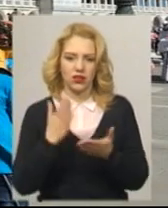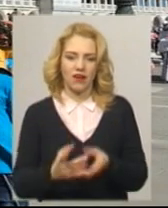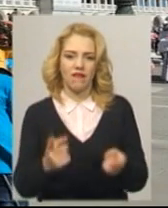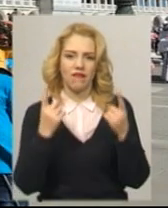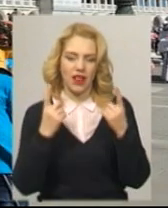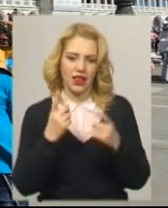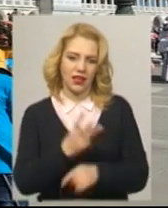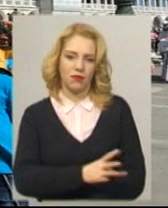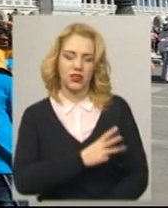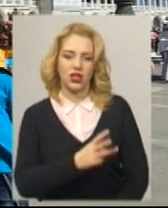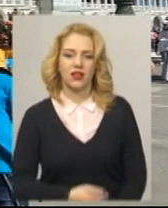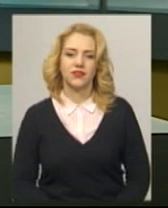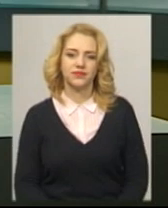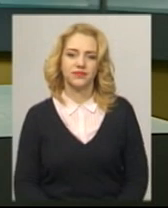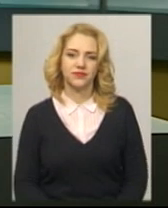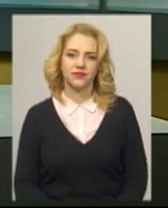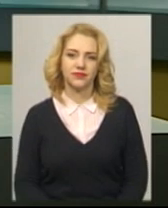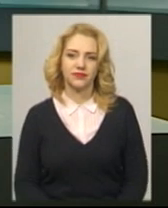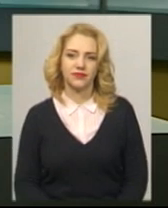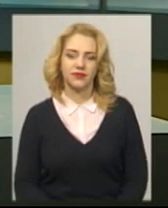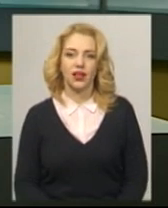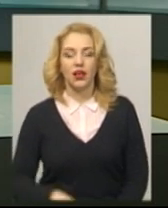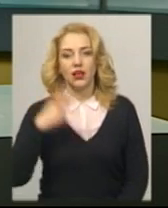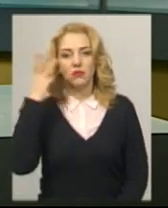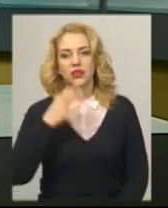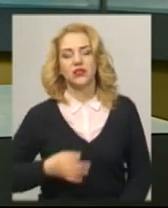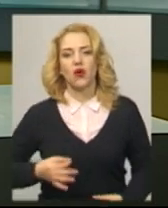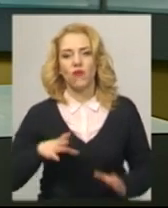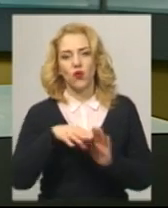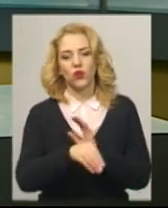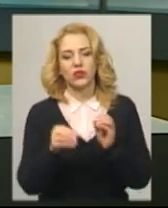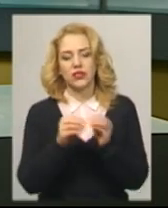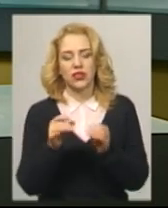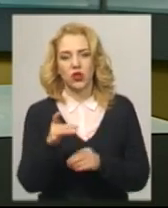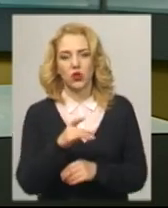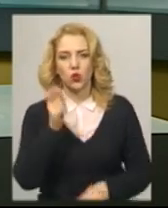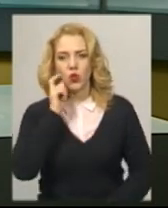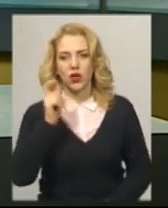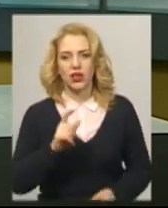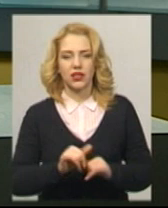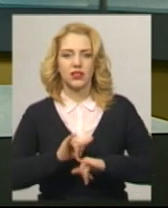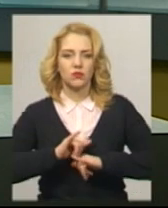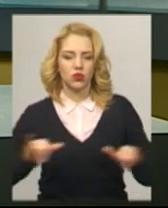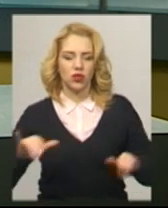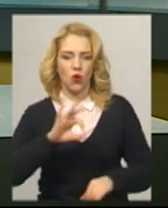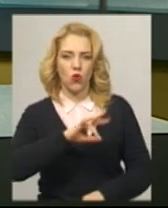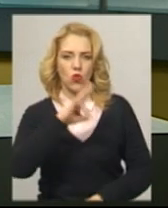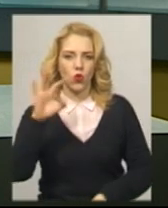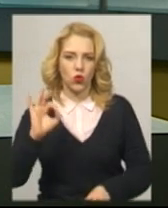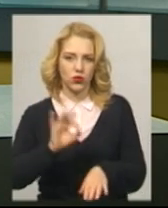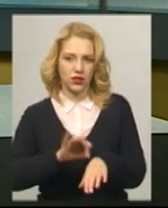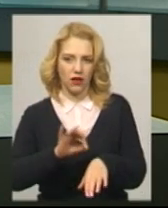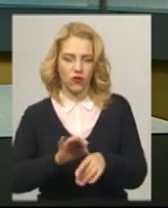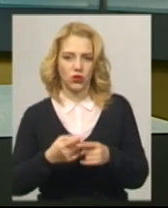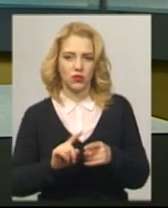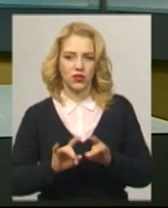Суспільному. Хмельницький. Хмельницька область ходить у десятку регіонів України з поширення онкологічних захворювань,